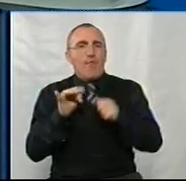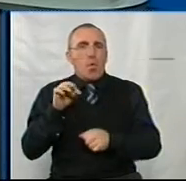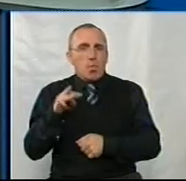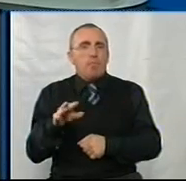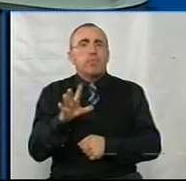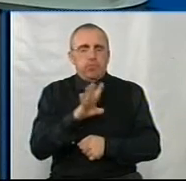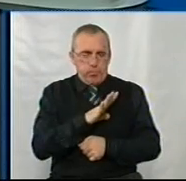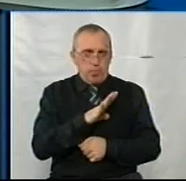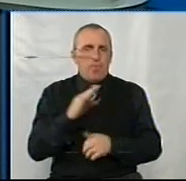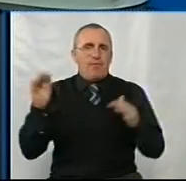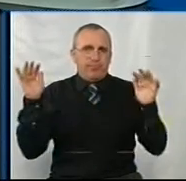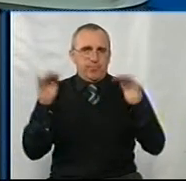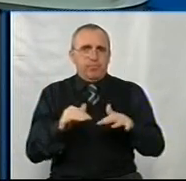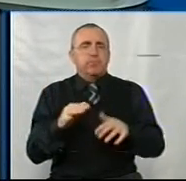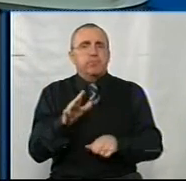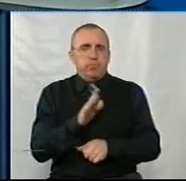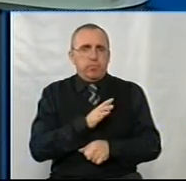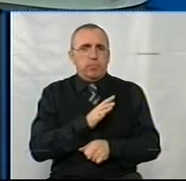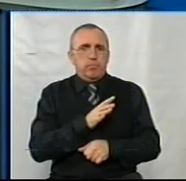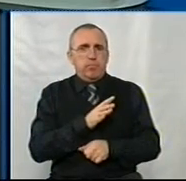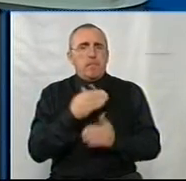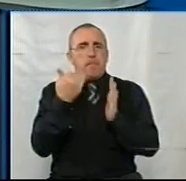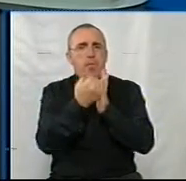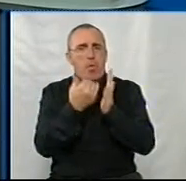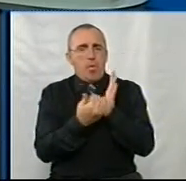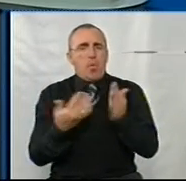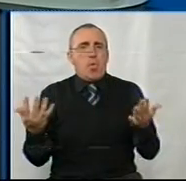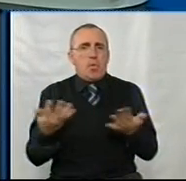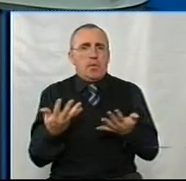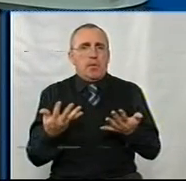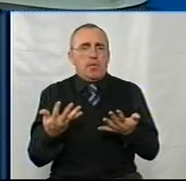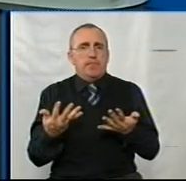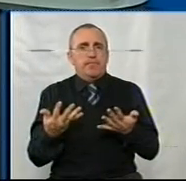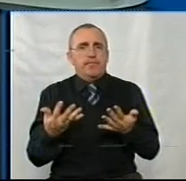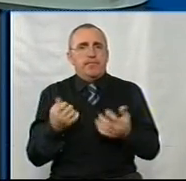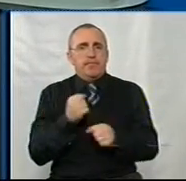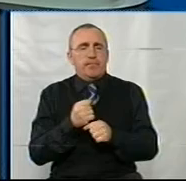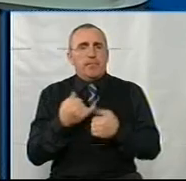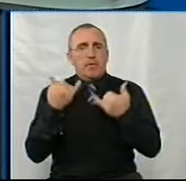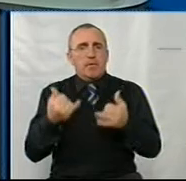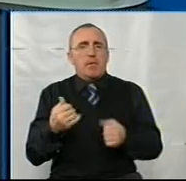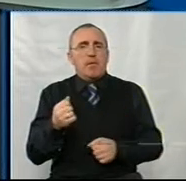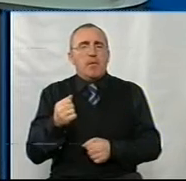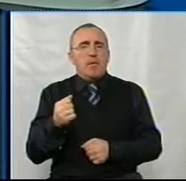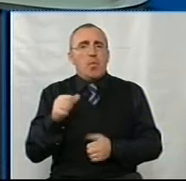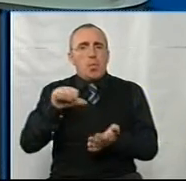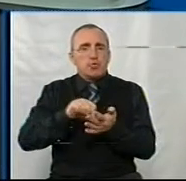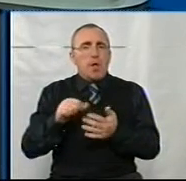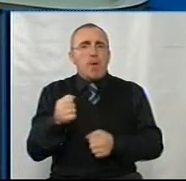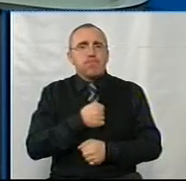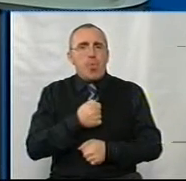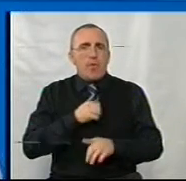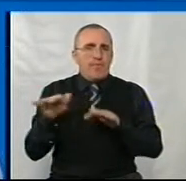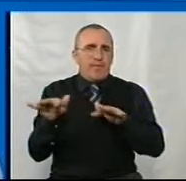волонтерів. Так, була програма, яка ділиться. Це учасники бойових дій,